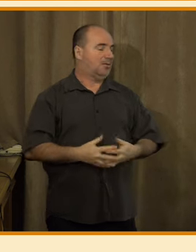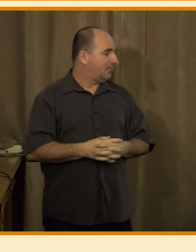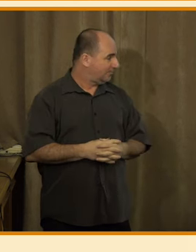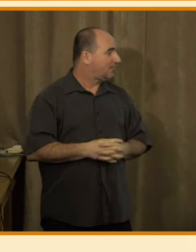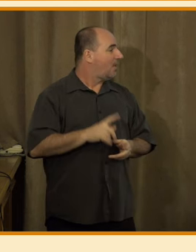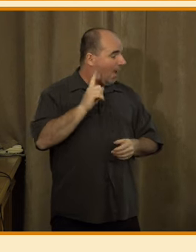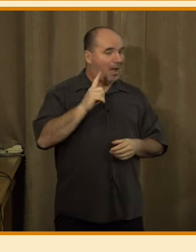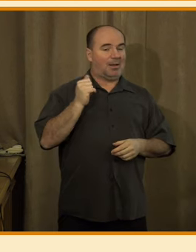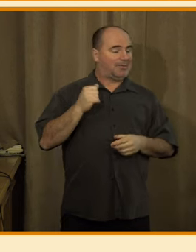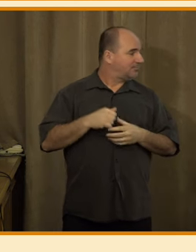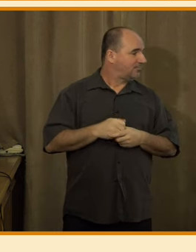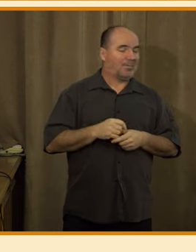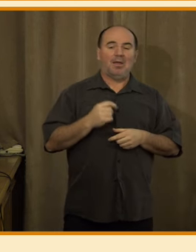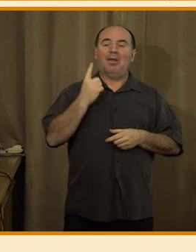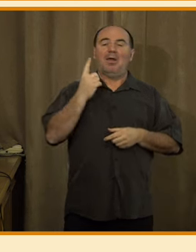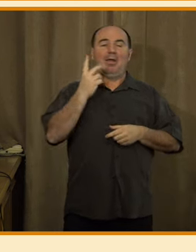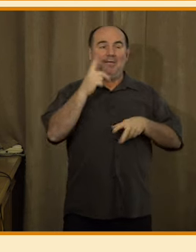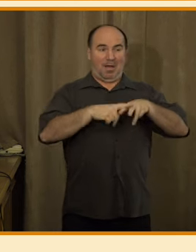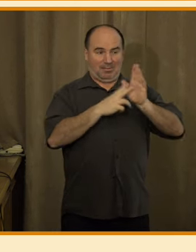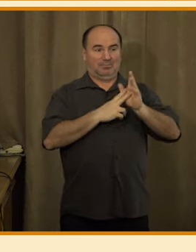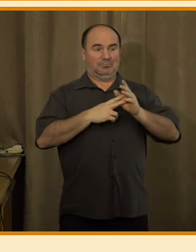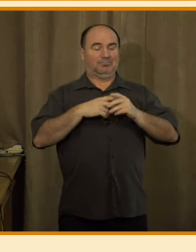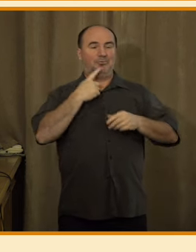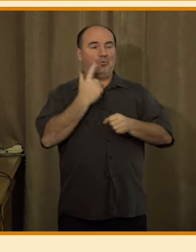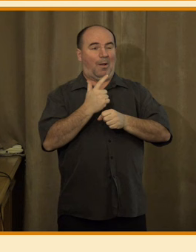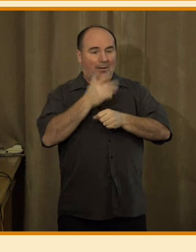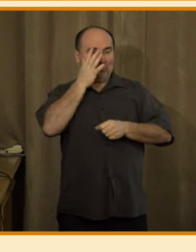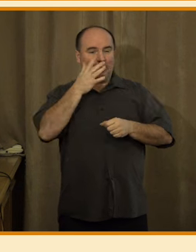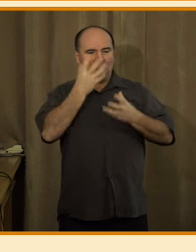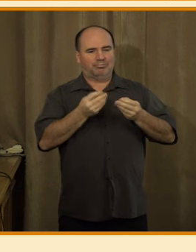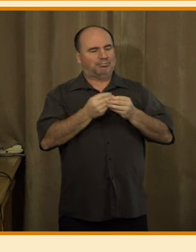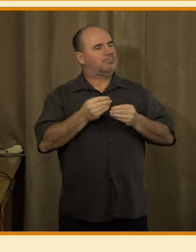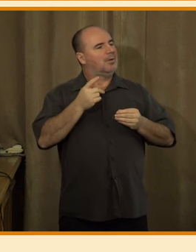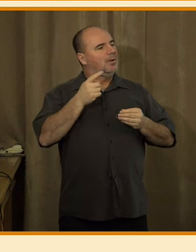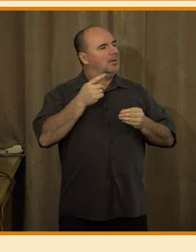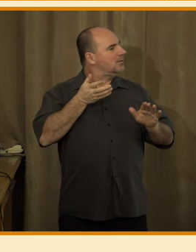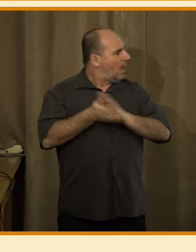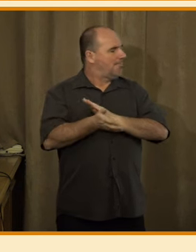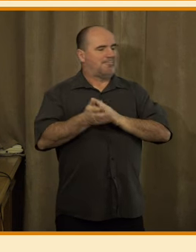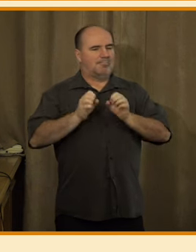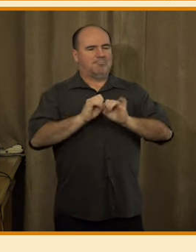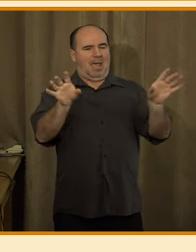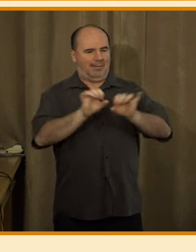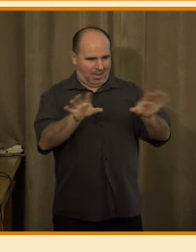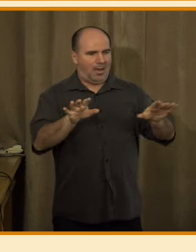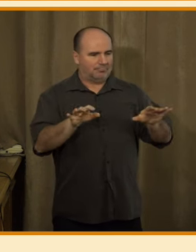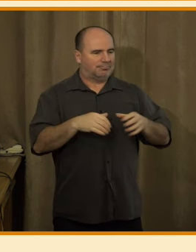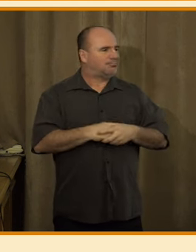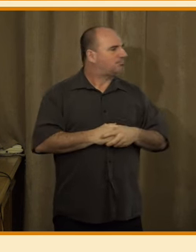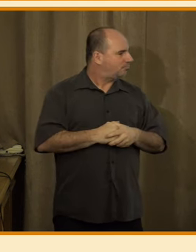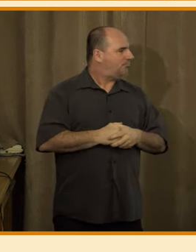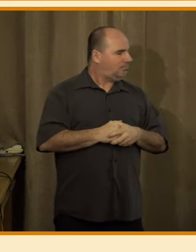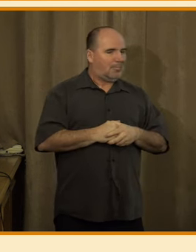mluvit opět Ivan Cuker, za median. Tak vidíme zásadní rozdíly podle věku. Nejmladší